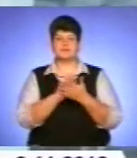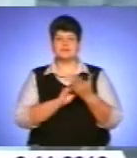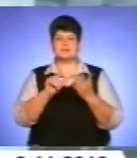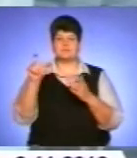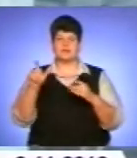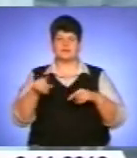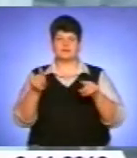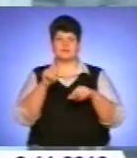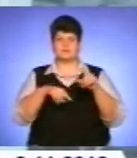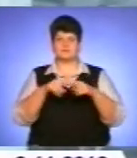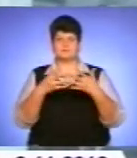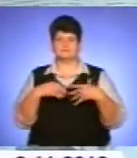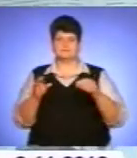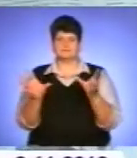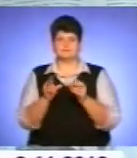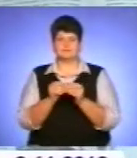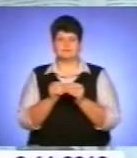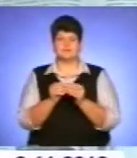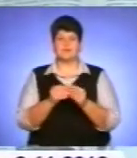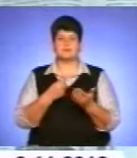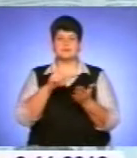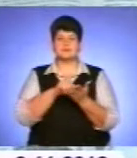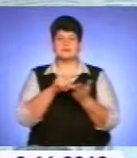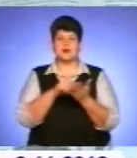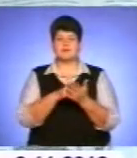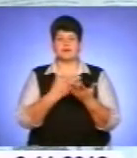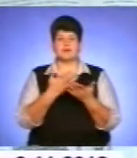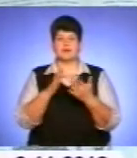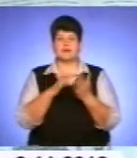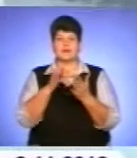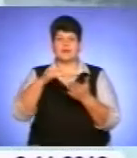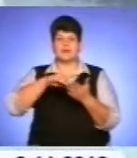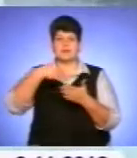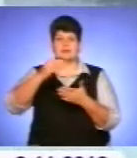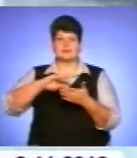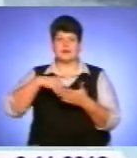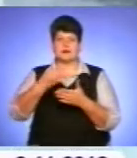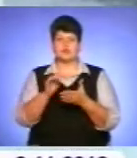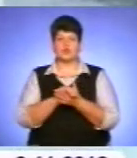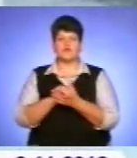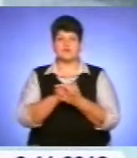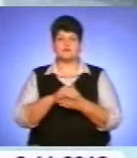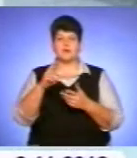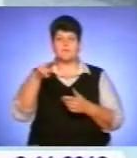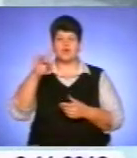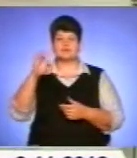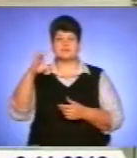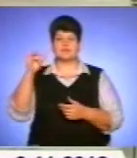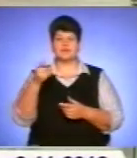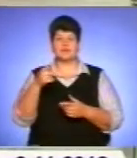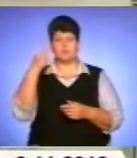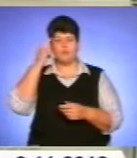та знайомих. Представлений календар Товариства «Просвіта» 1921 рік, який повідомив читачів про